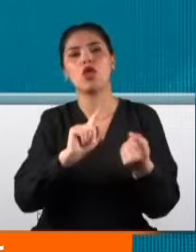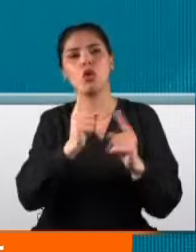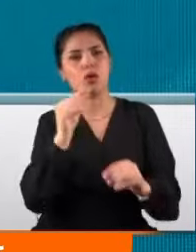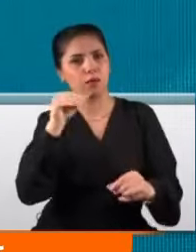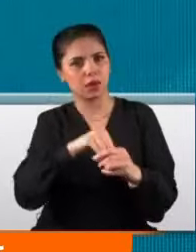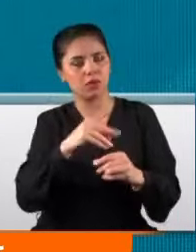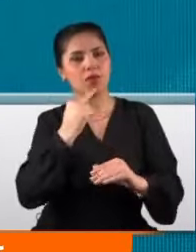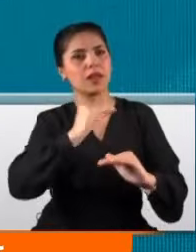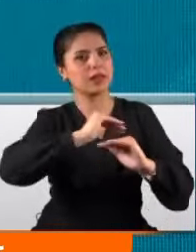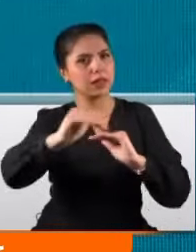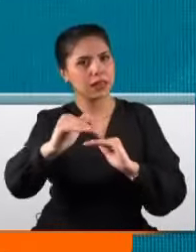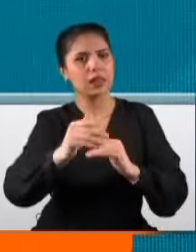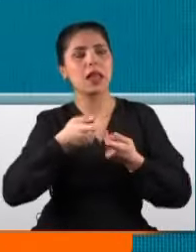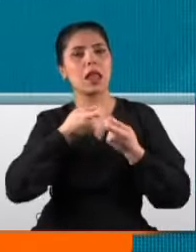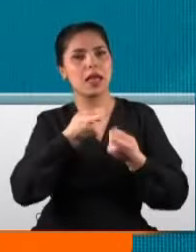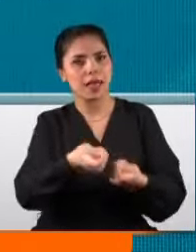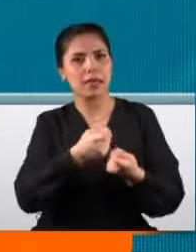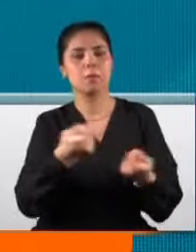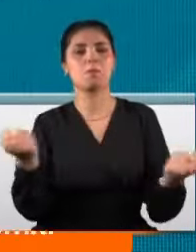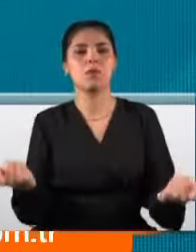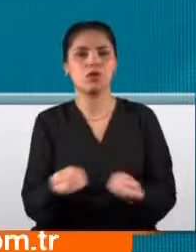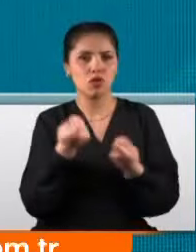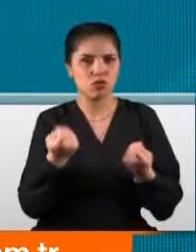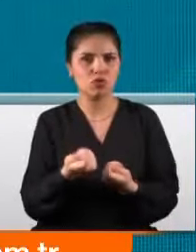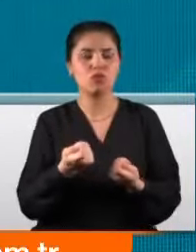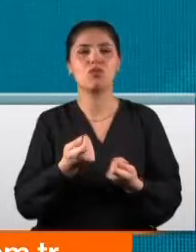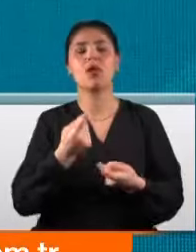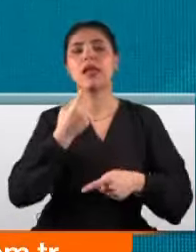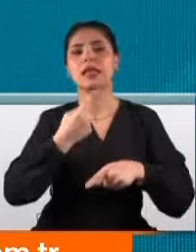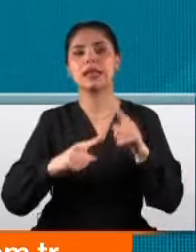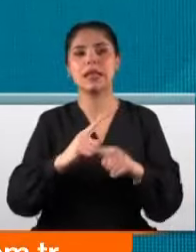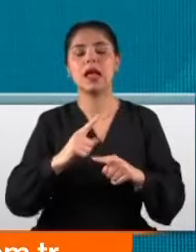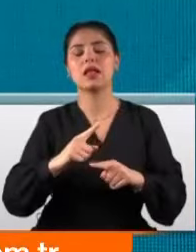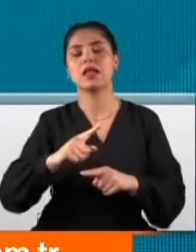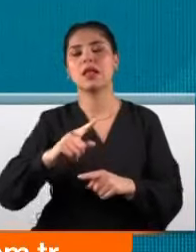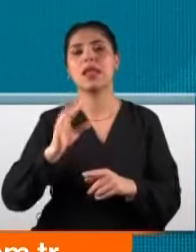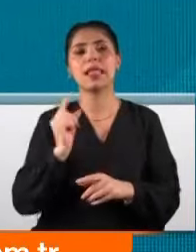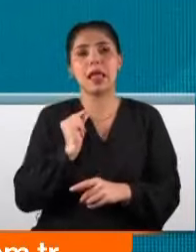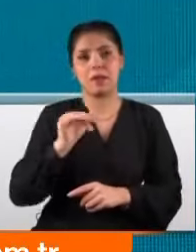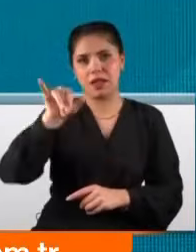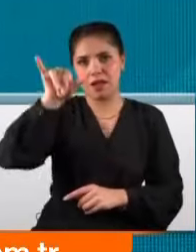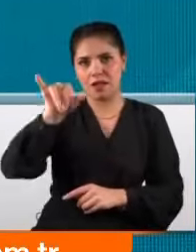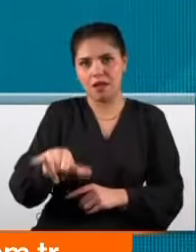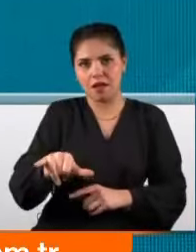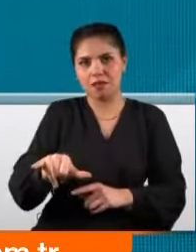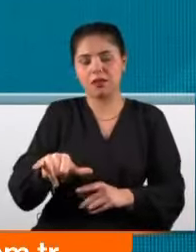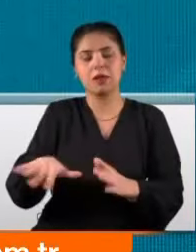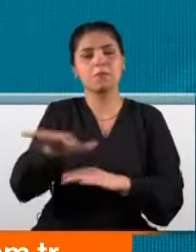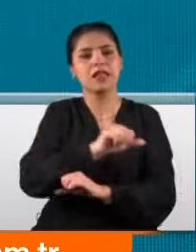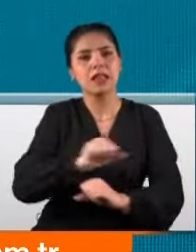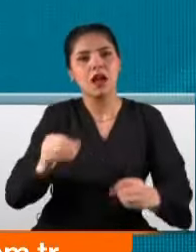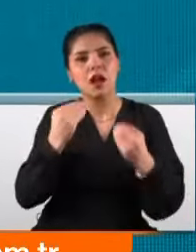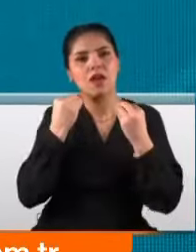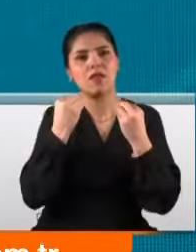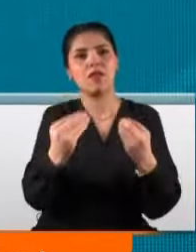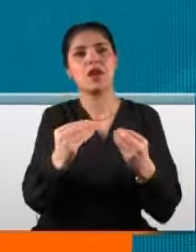kadınların eğitim, çalışma ve siyasi temsil haklarının gasp edilmesine aleni